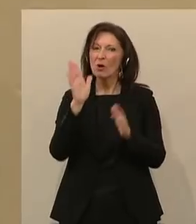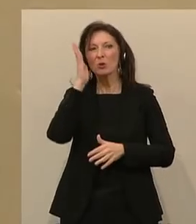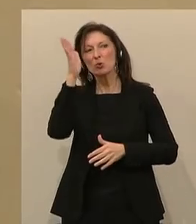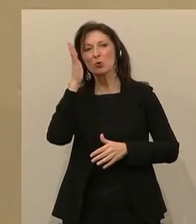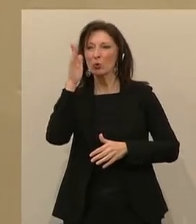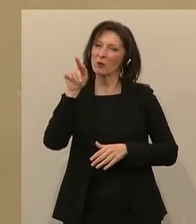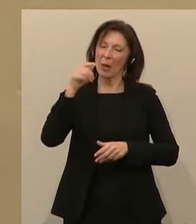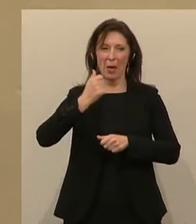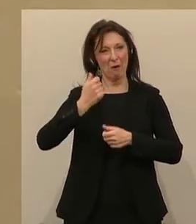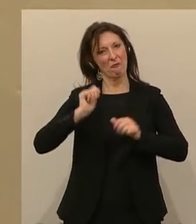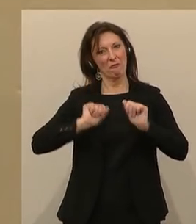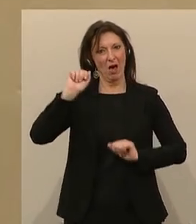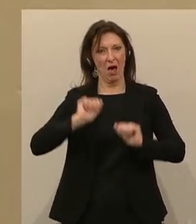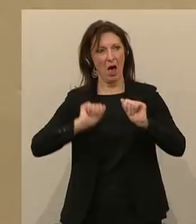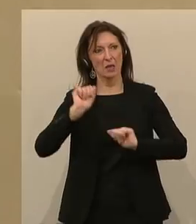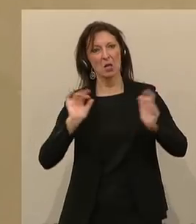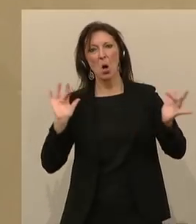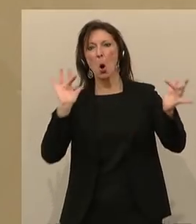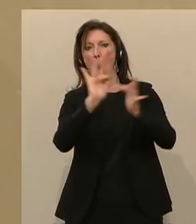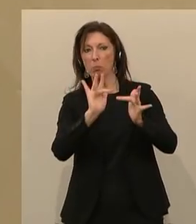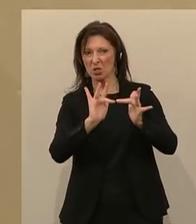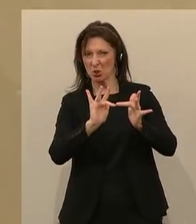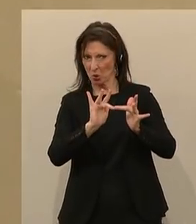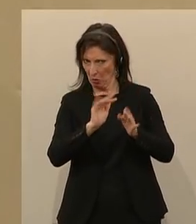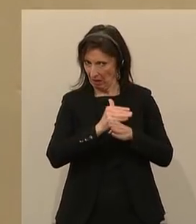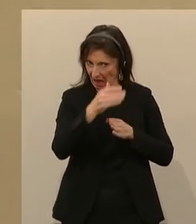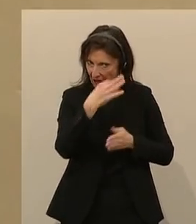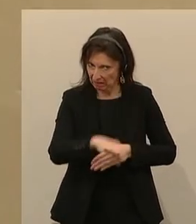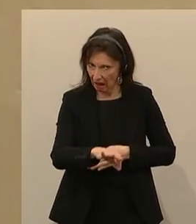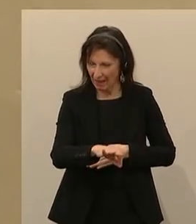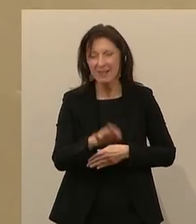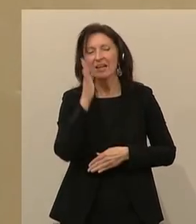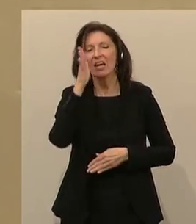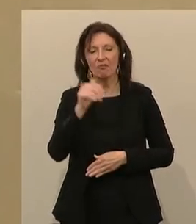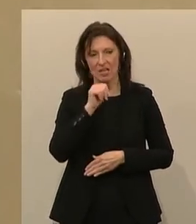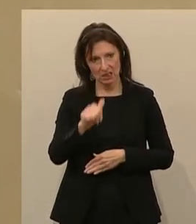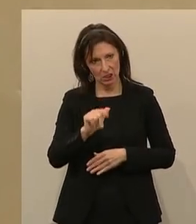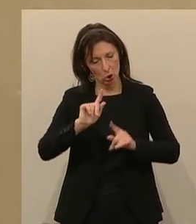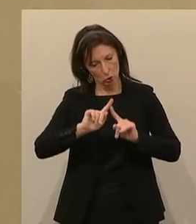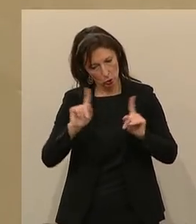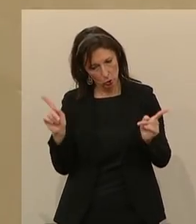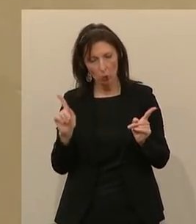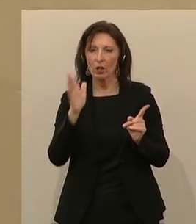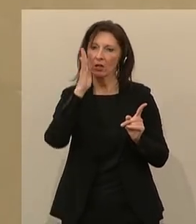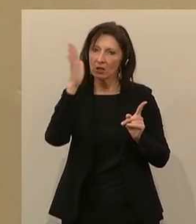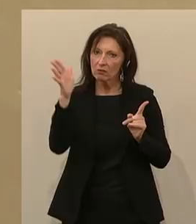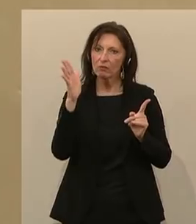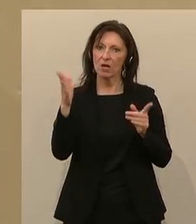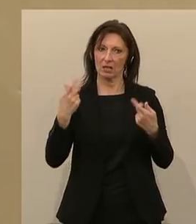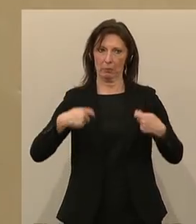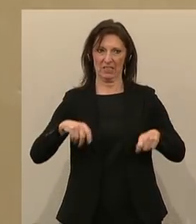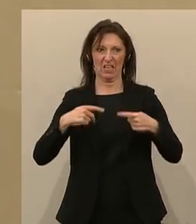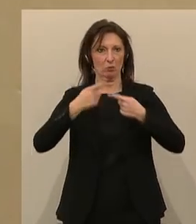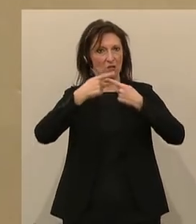wird, sondern den Usus, das in der präsidiale Entscheidungen im Konsens getroffen werden,